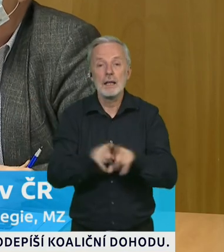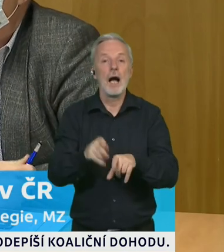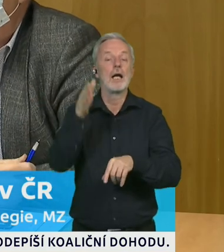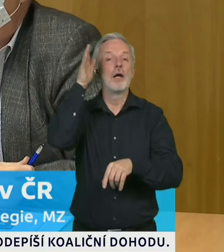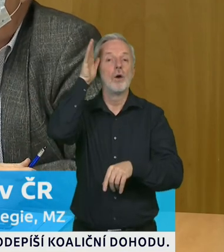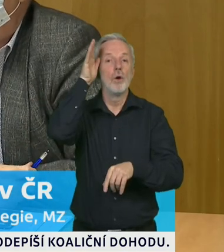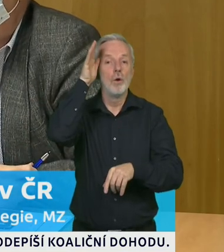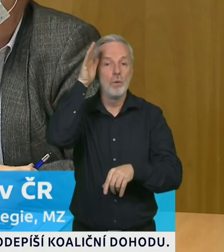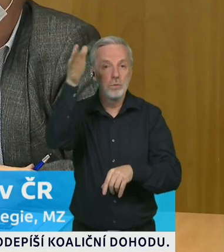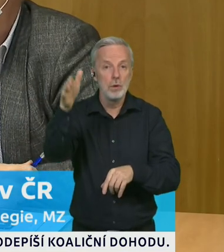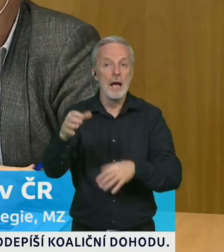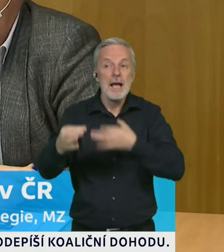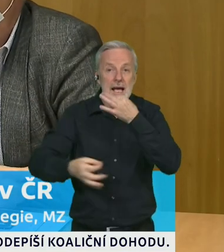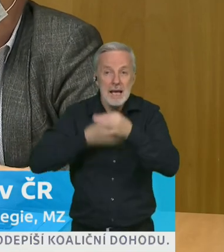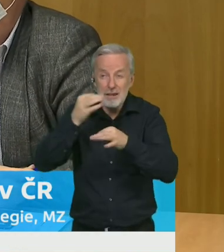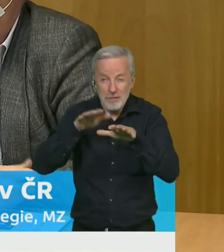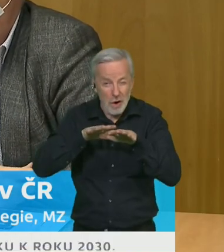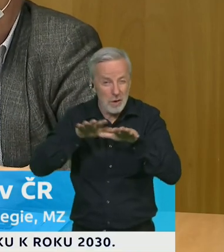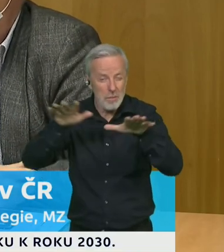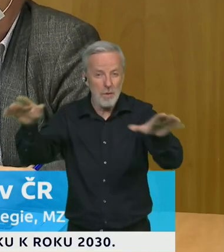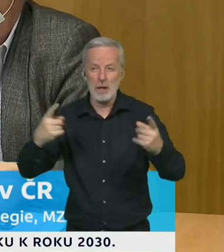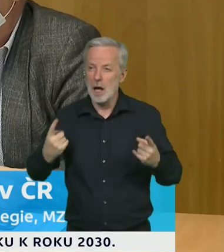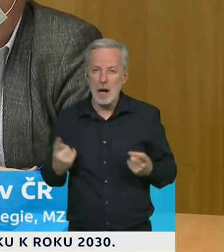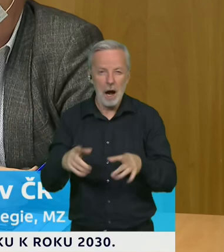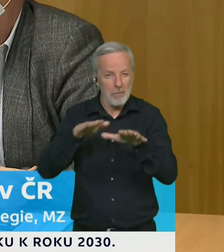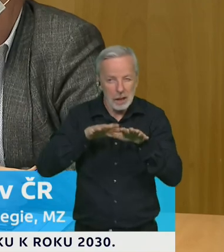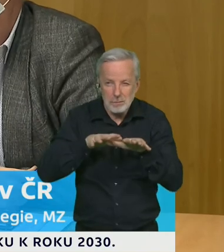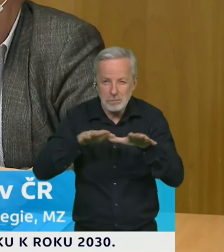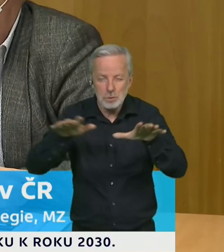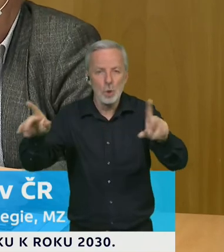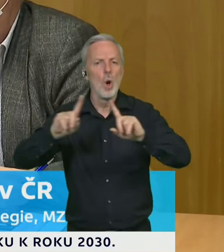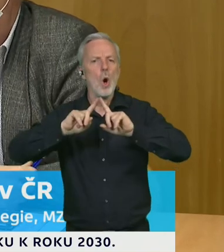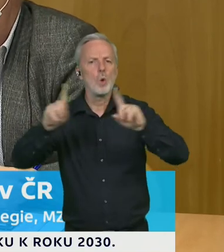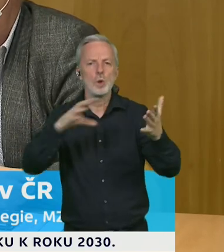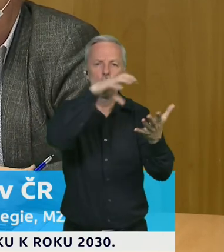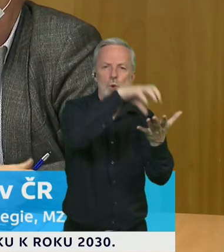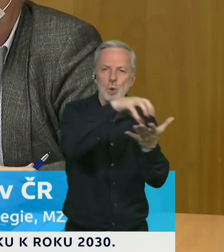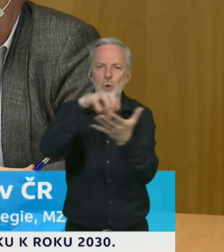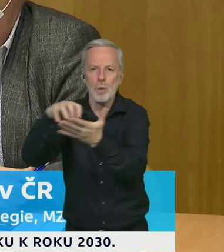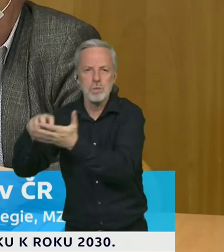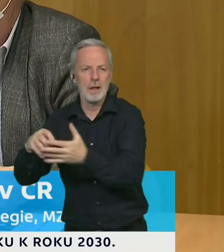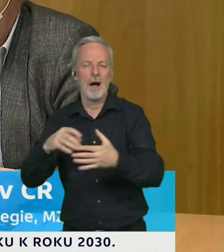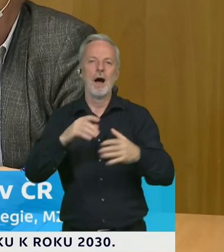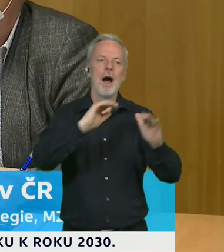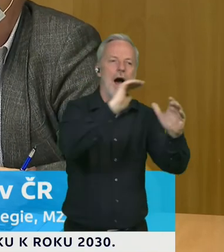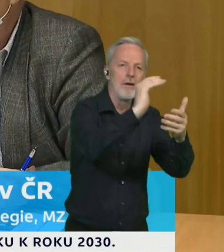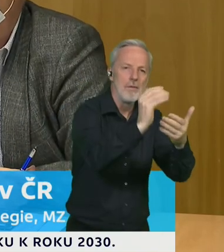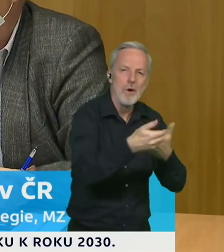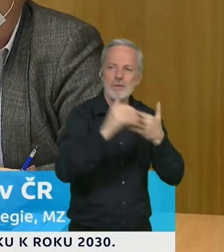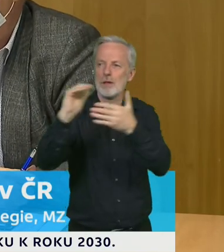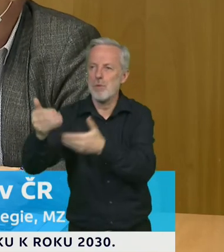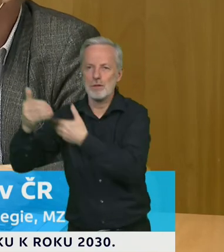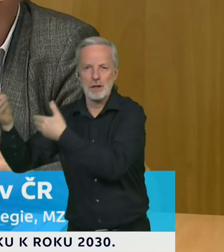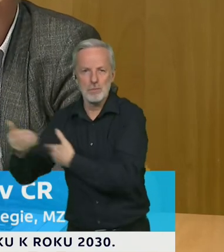externě zajišťována masivní kampaň podle cílových skupin a dalších kriterii tak aby se zahýbalo